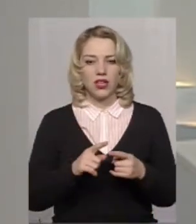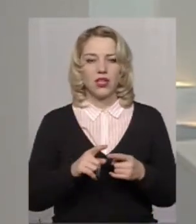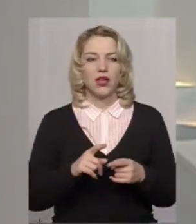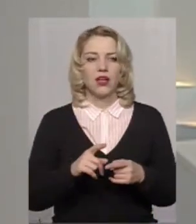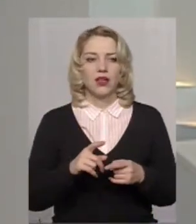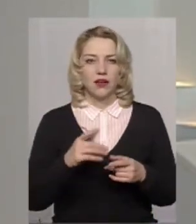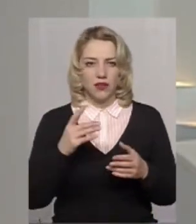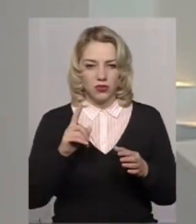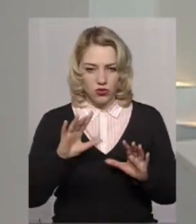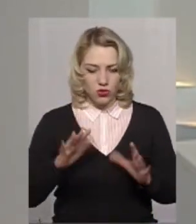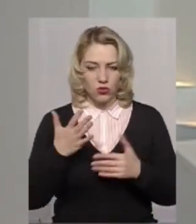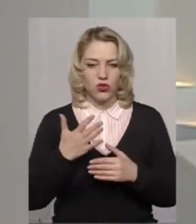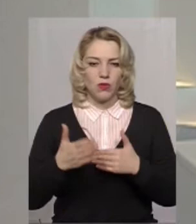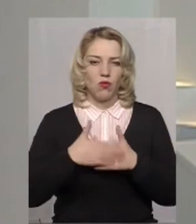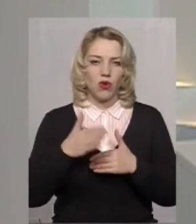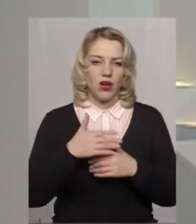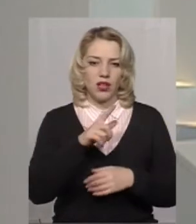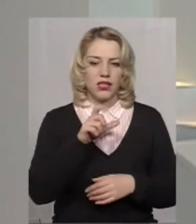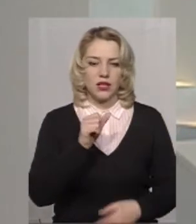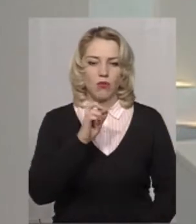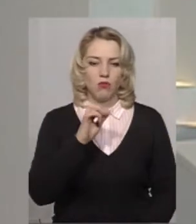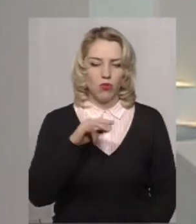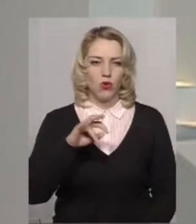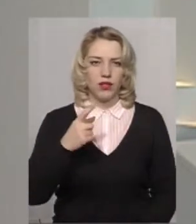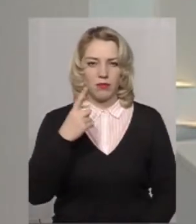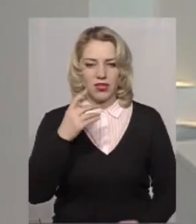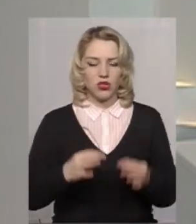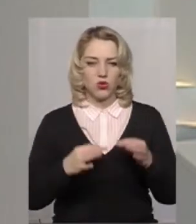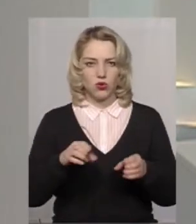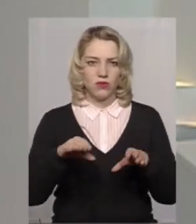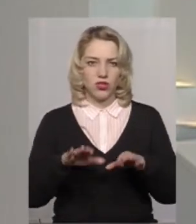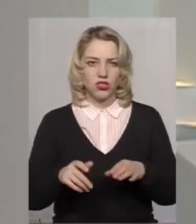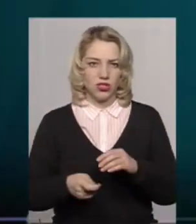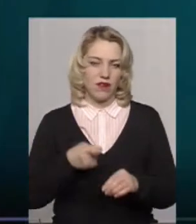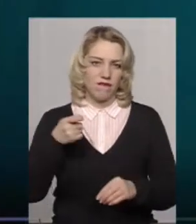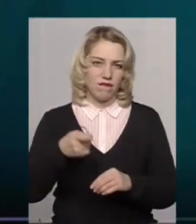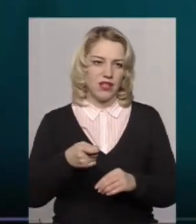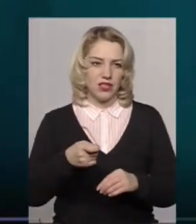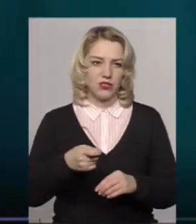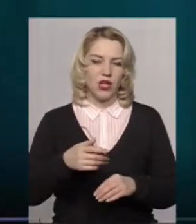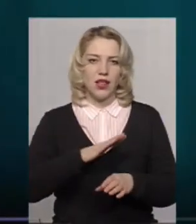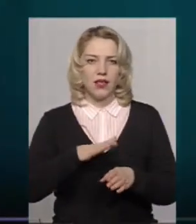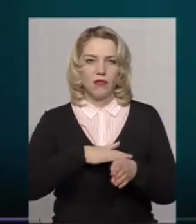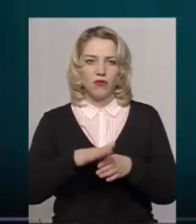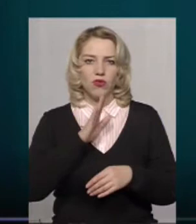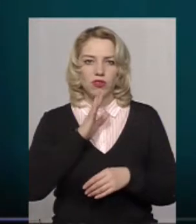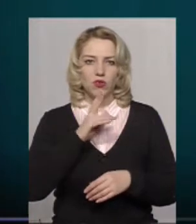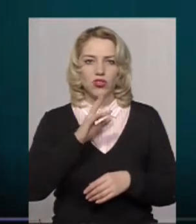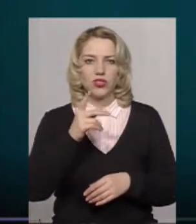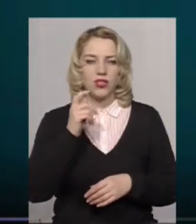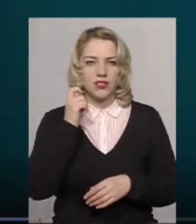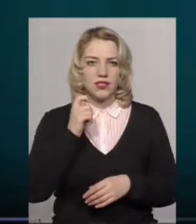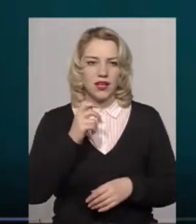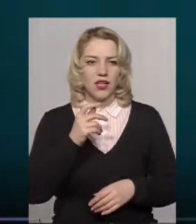покарання за булінг. Перше судове рішення винесено. Неповнолітня учениця однієї з